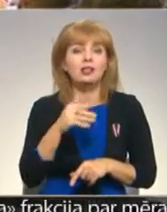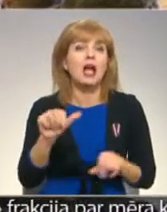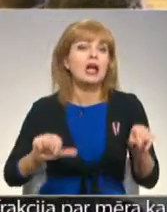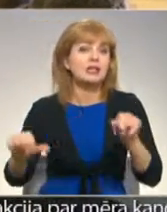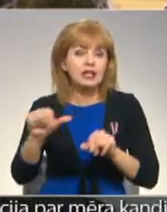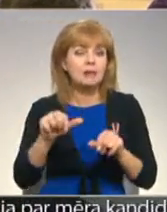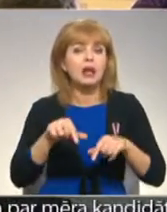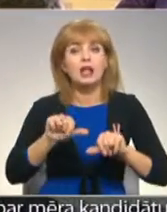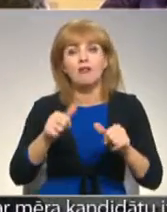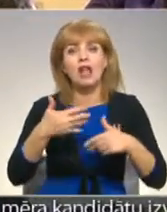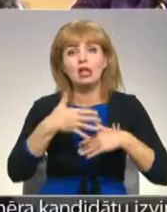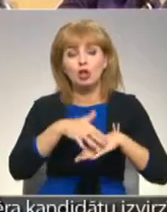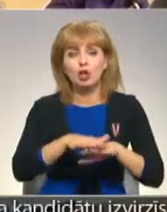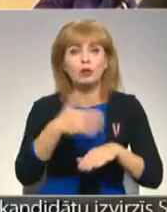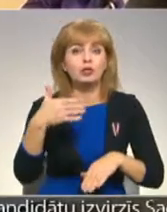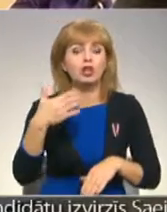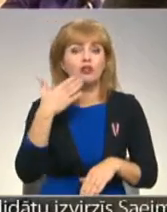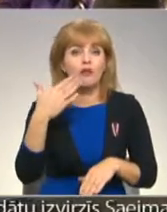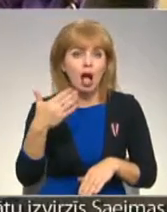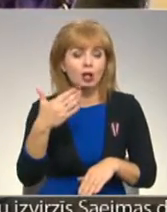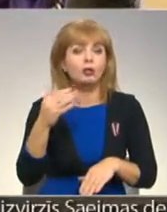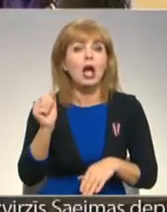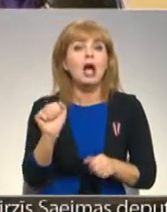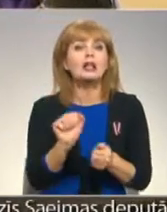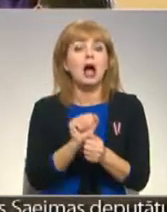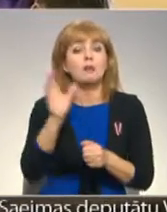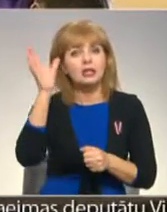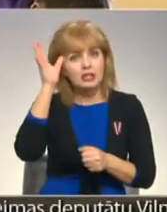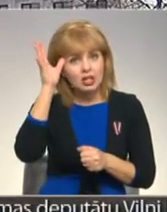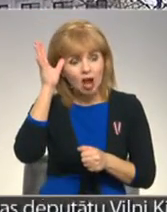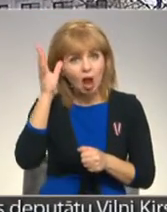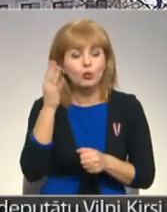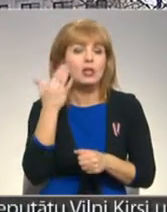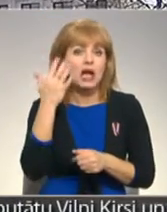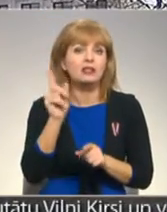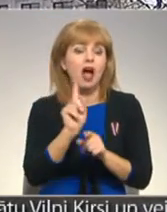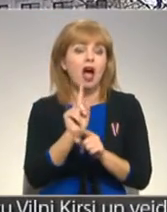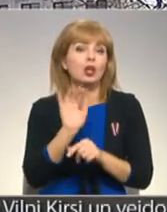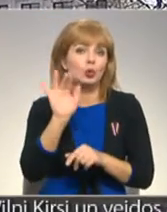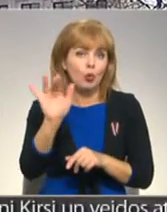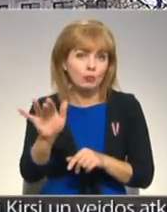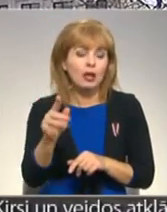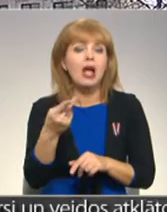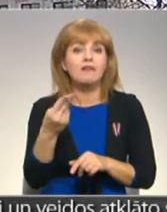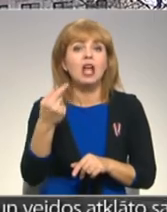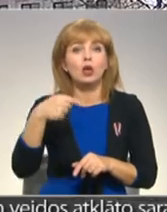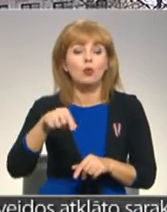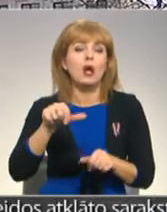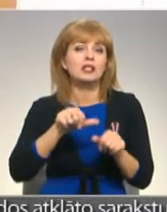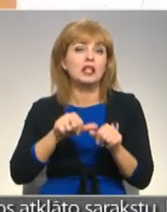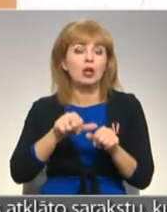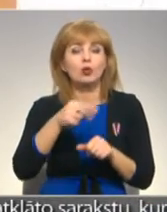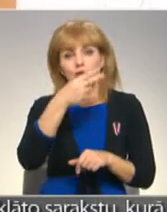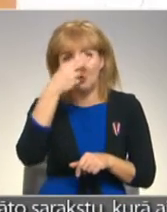tādā veidā integrētas veišvalodu dabas zinātņu priekšmetos iecerāts arī turpmāk. Tā ir viena nosiguldas valsts ģimnāzijas